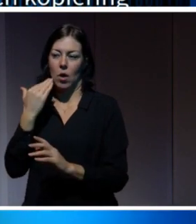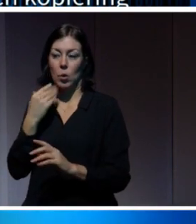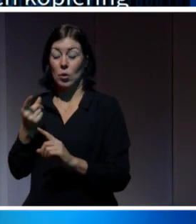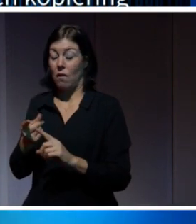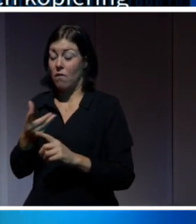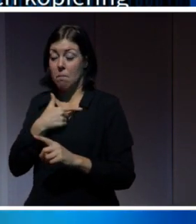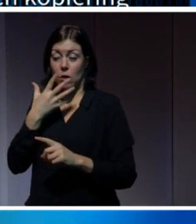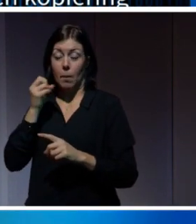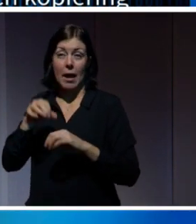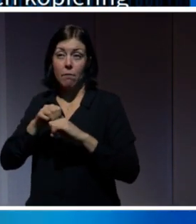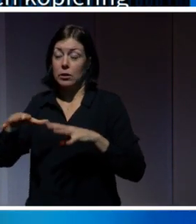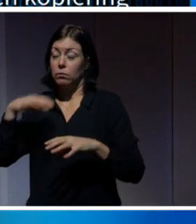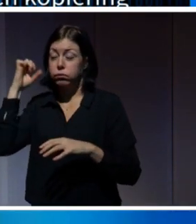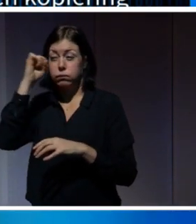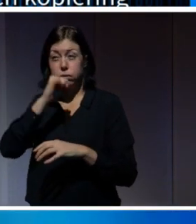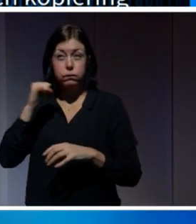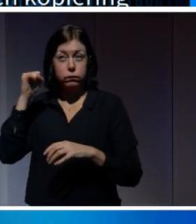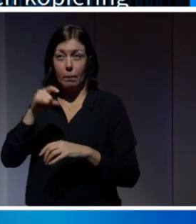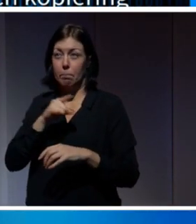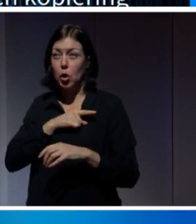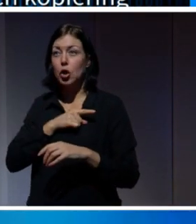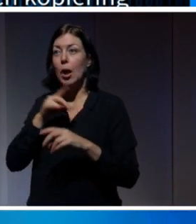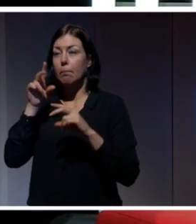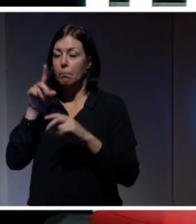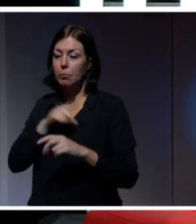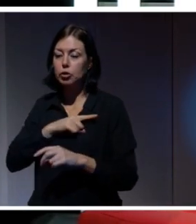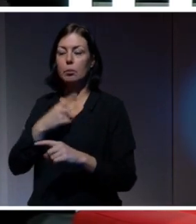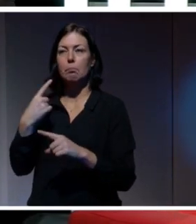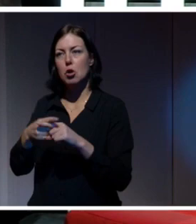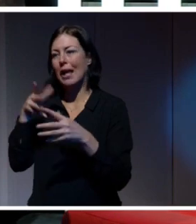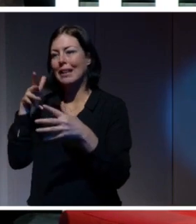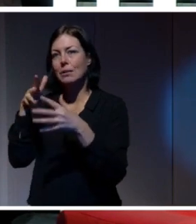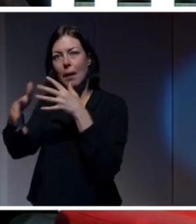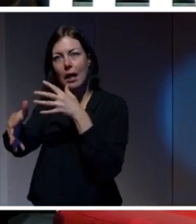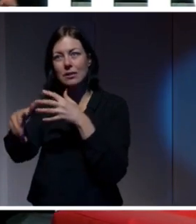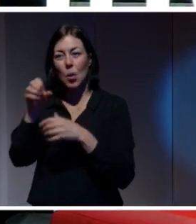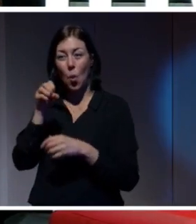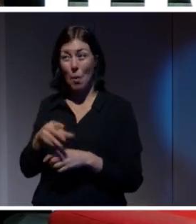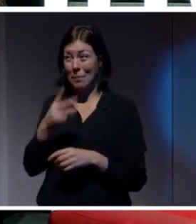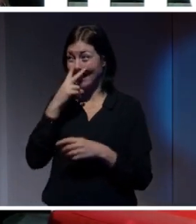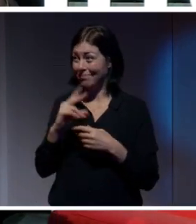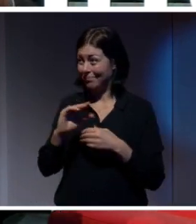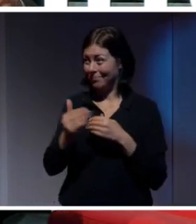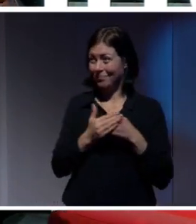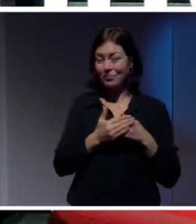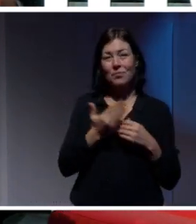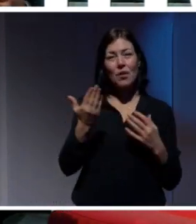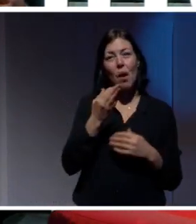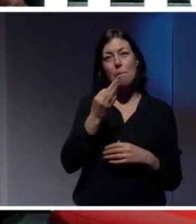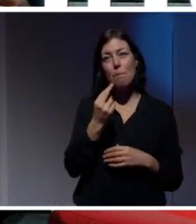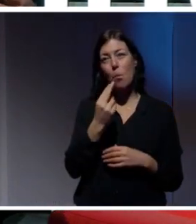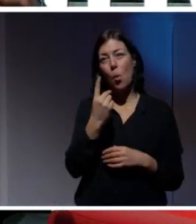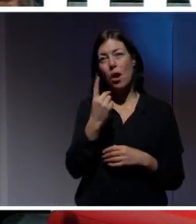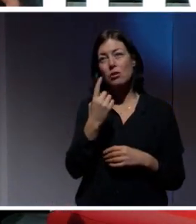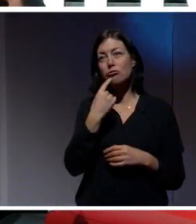informationsvolymer och en enorm transparens. Om man lyssnar tillbaka på vad Paul sa om det lokala. Så är det här verkligen